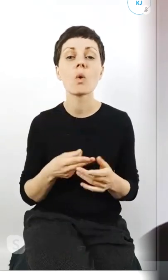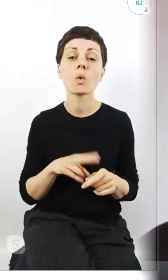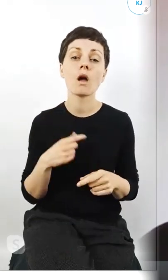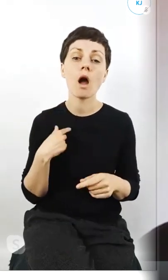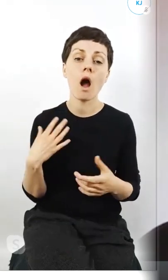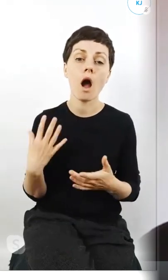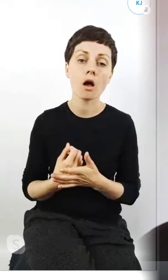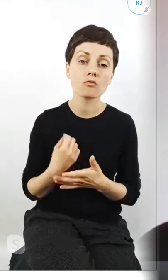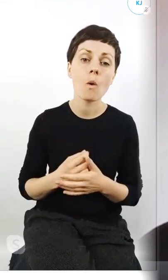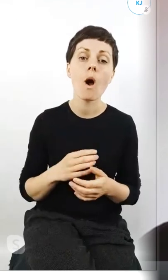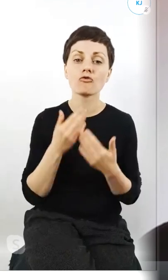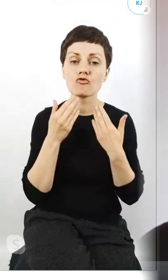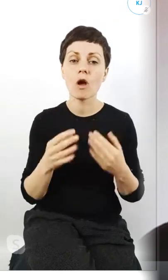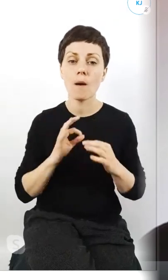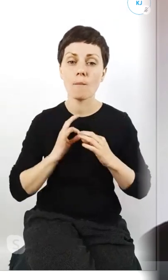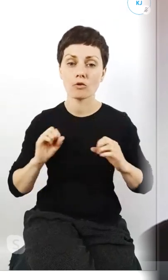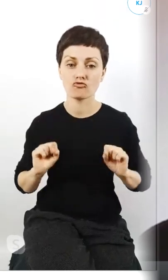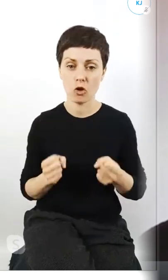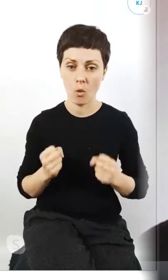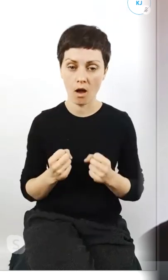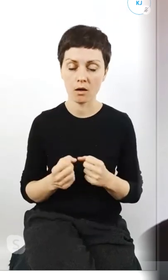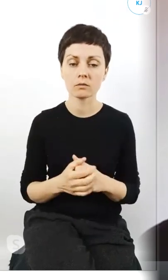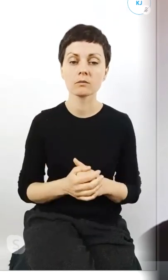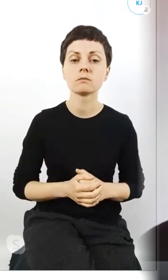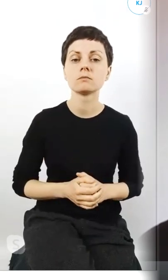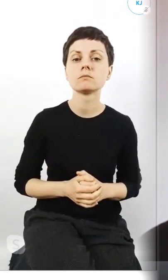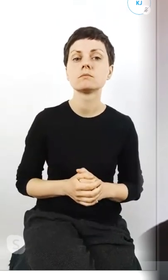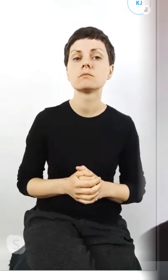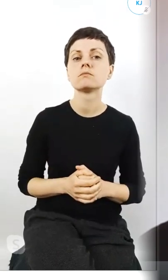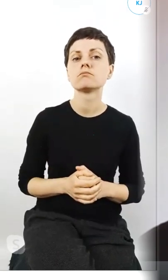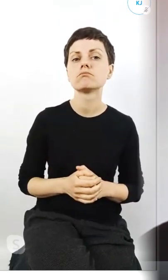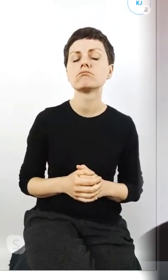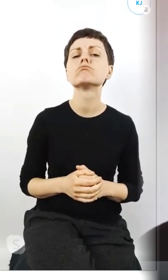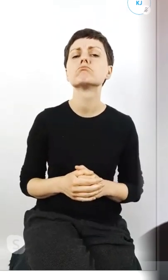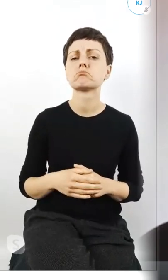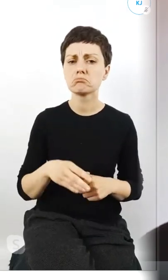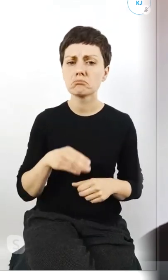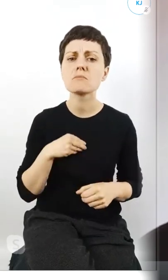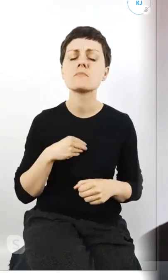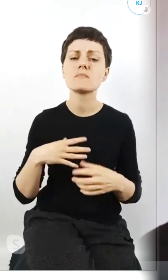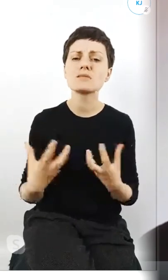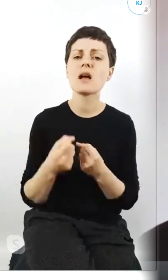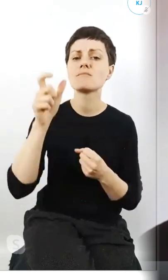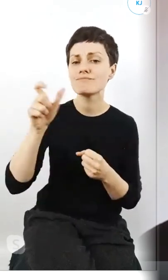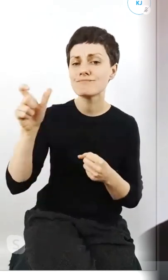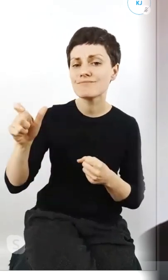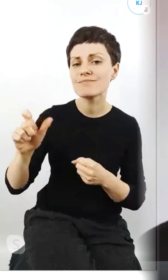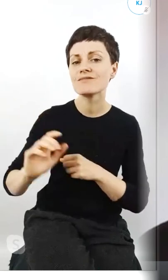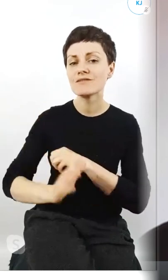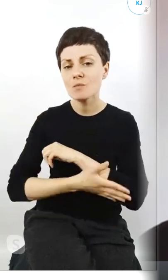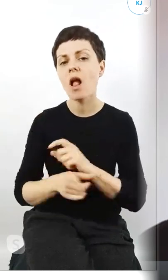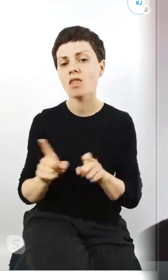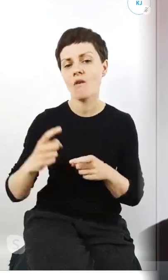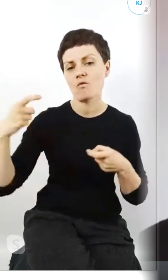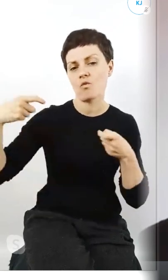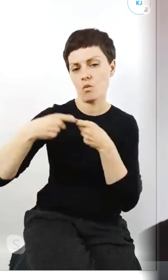po moich działaniach aktywistycznych myślę, że również znajdziemy tutaj sprzymierzeńców jak i wrogów